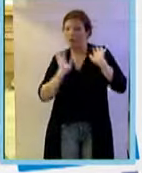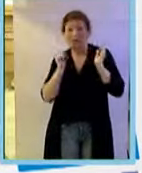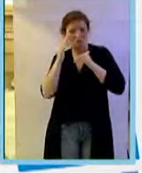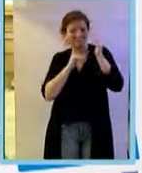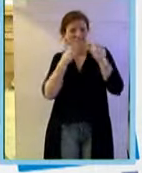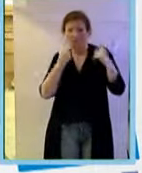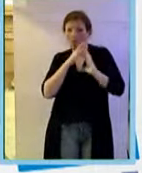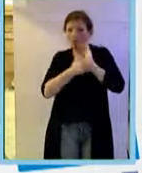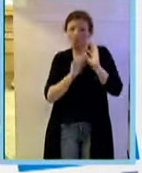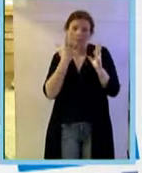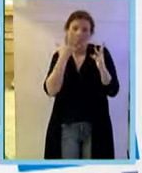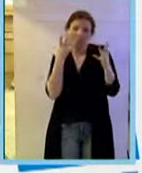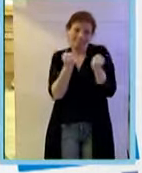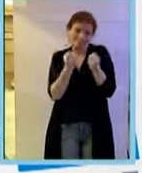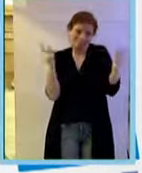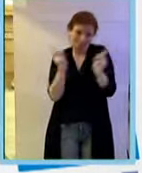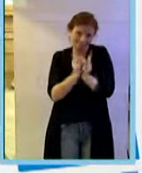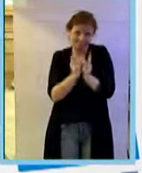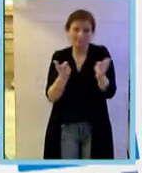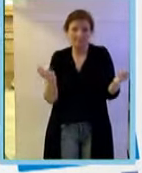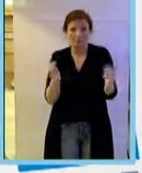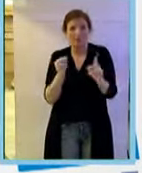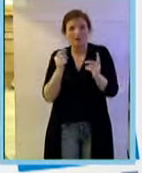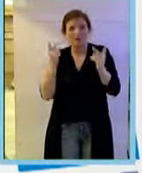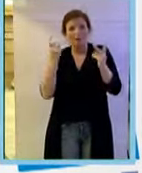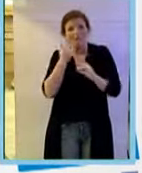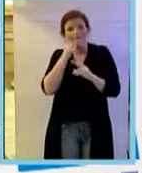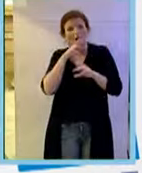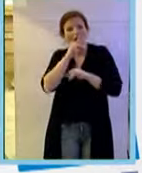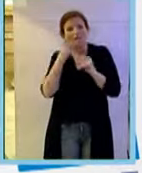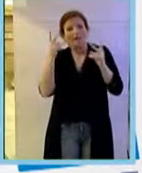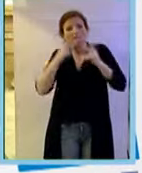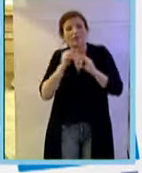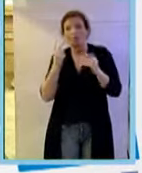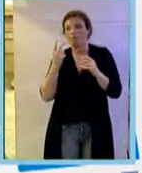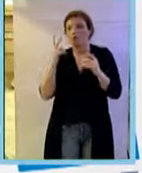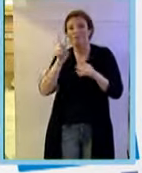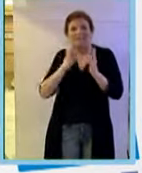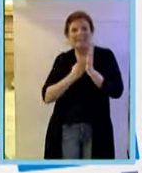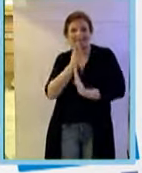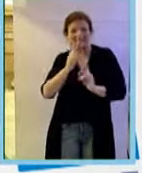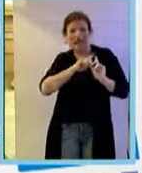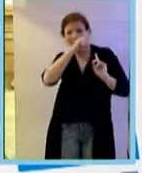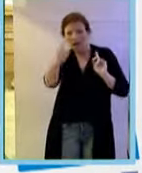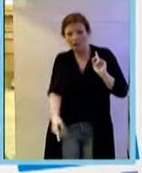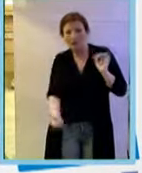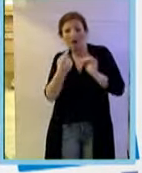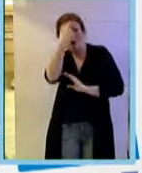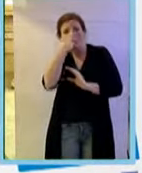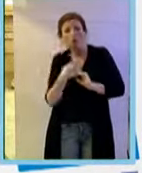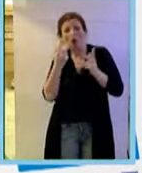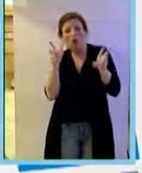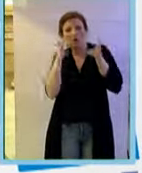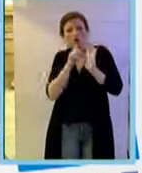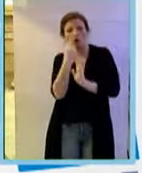ma per farla breve, voglio dire che in effetti dopo due decenni il ruolo del recettore